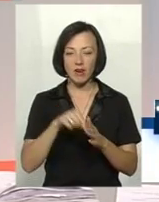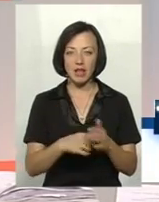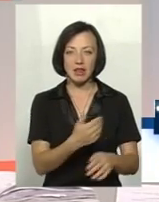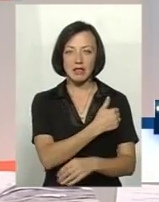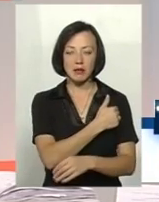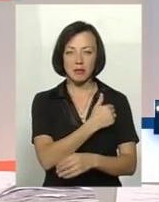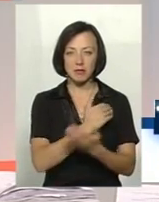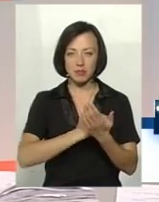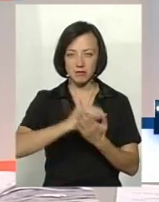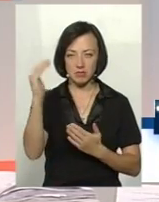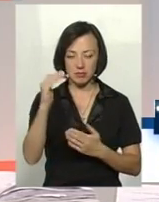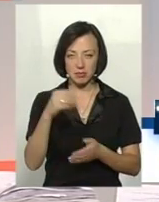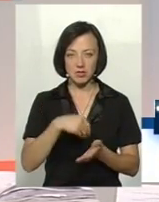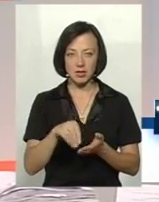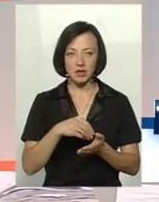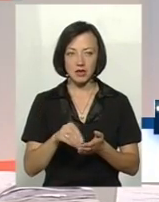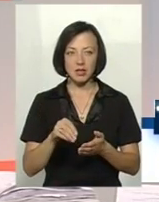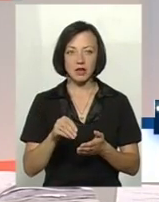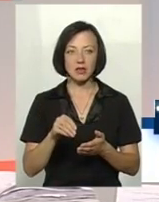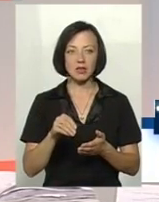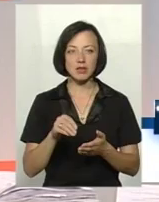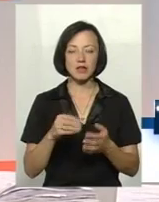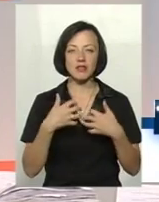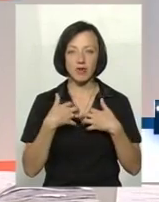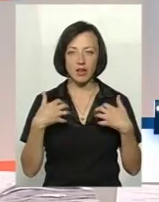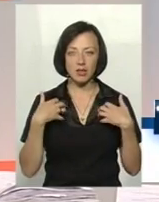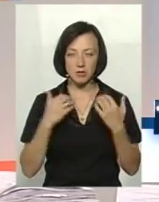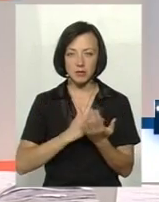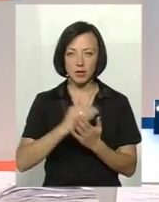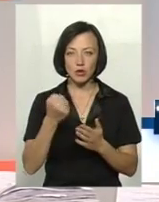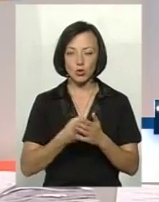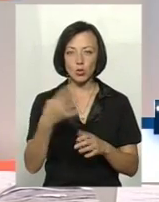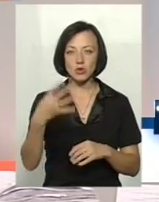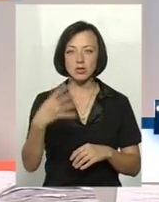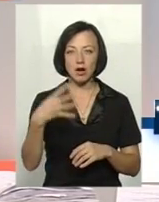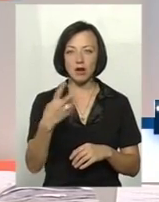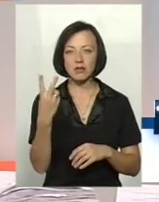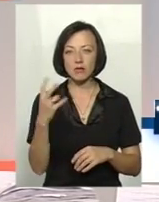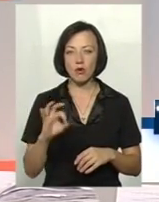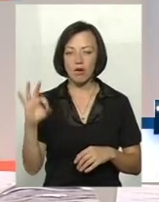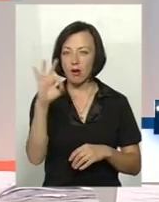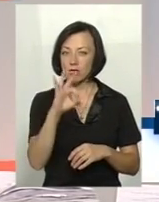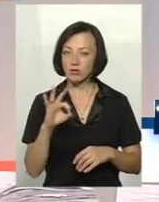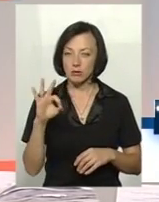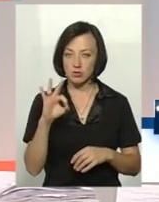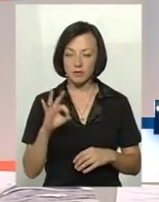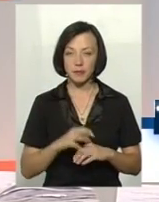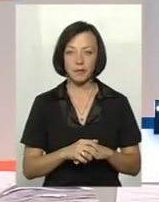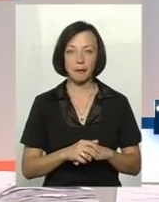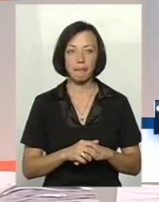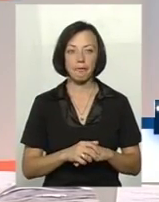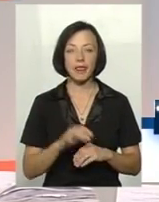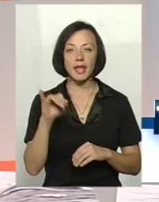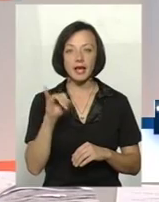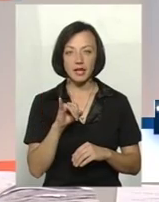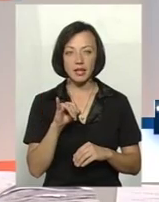значить, підвищення температури. Температура тіла тварини піднімається до 42 градусів. І